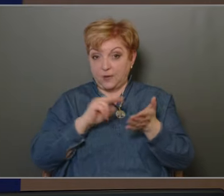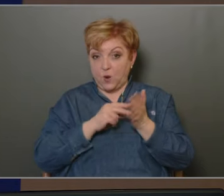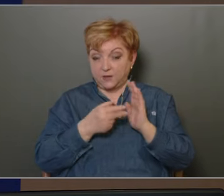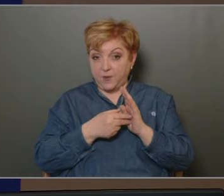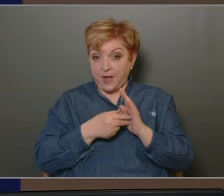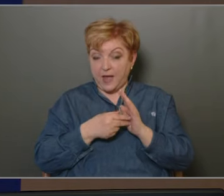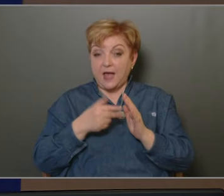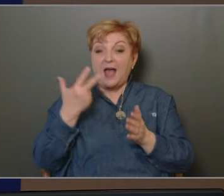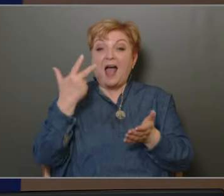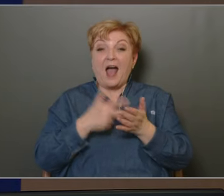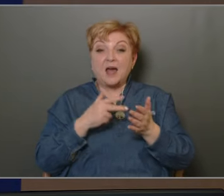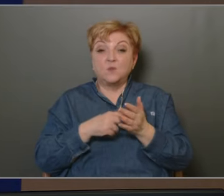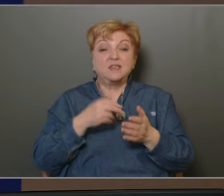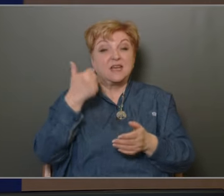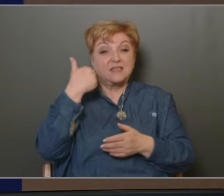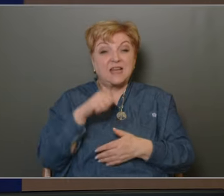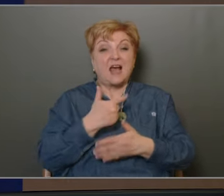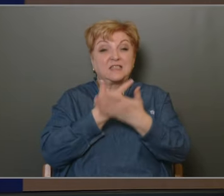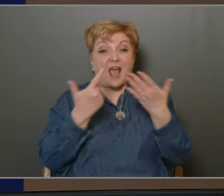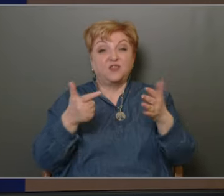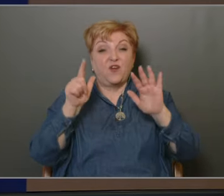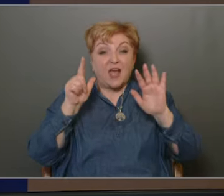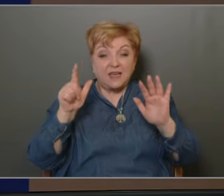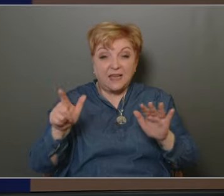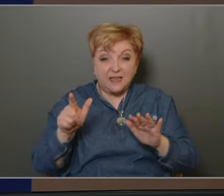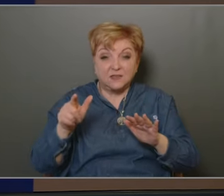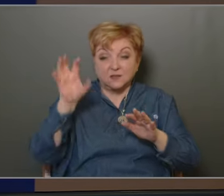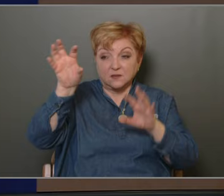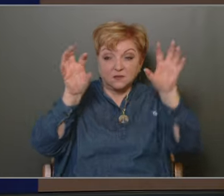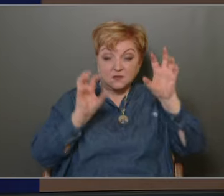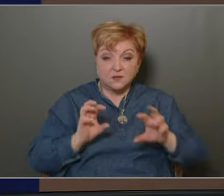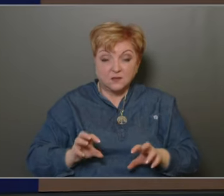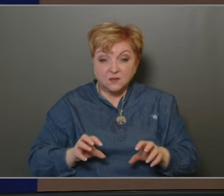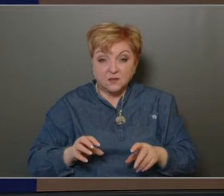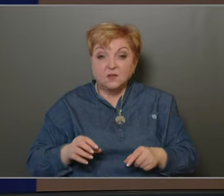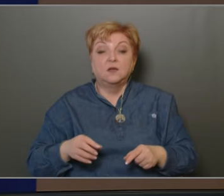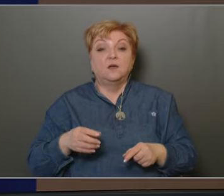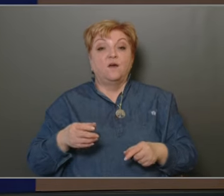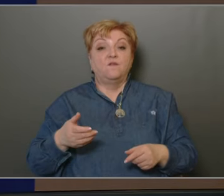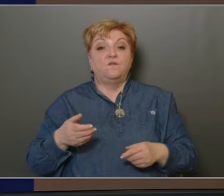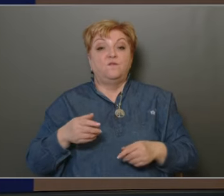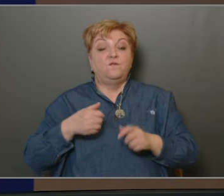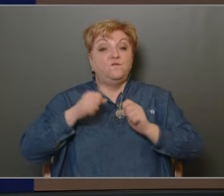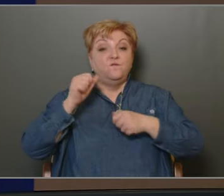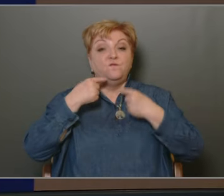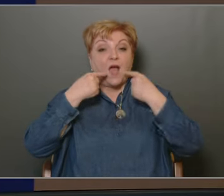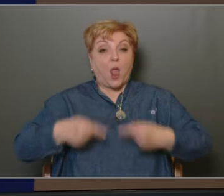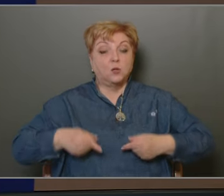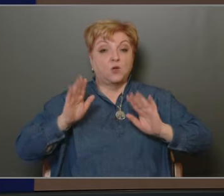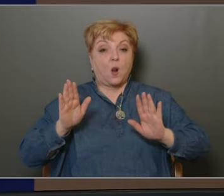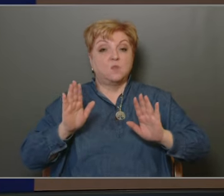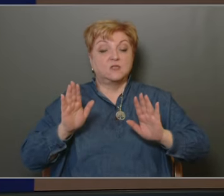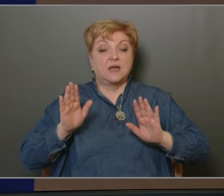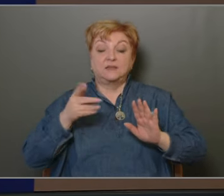3177 önkormányzatban az átruházott hatáskörrel felhatalmazzák, és nem tudok róla, hogy ez